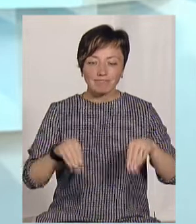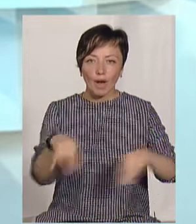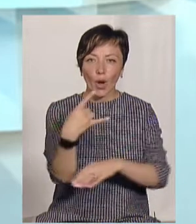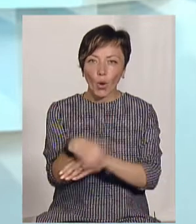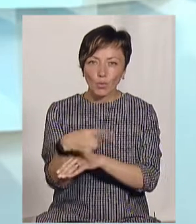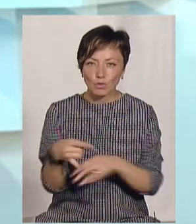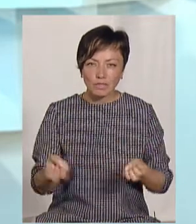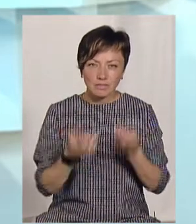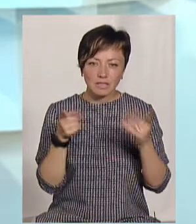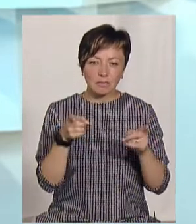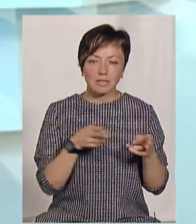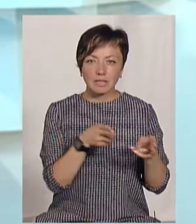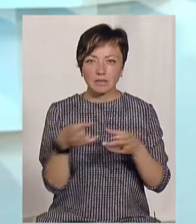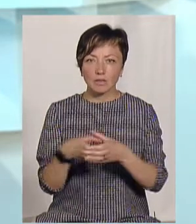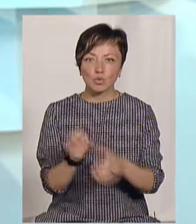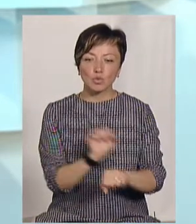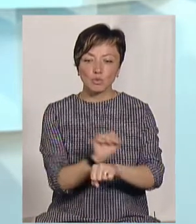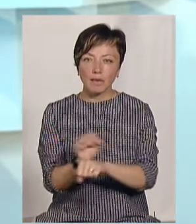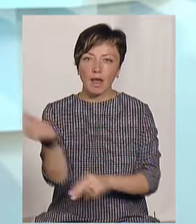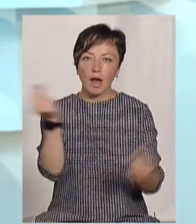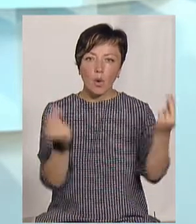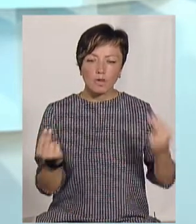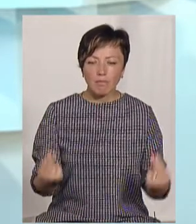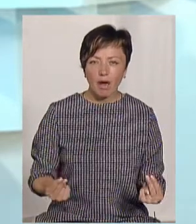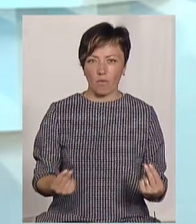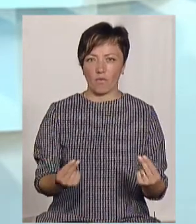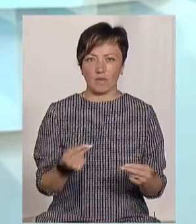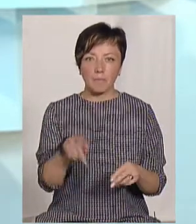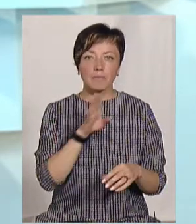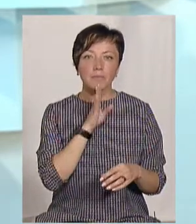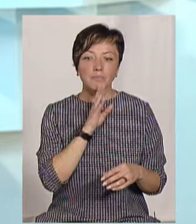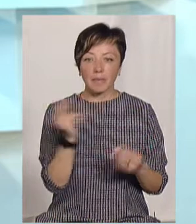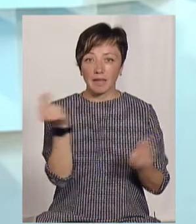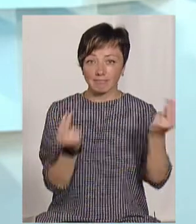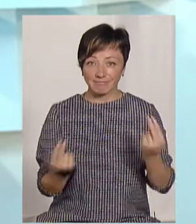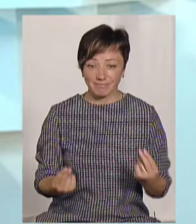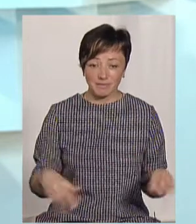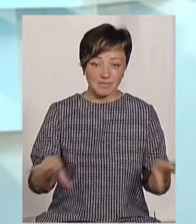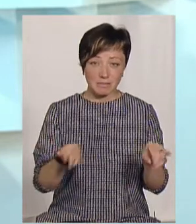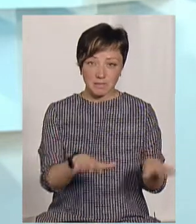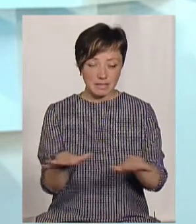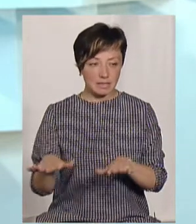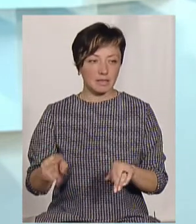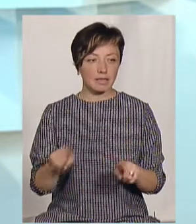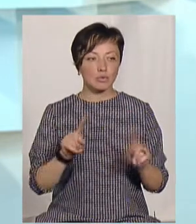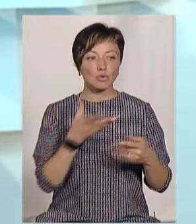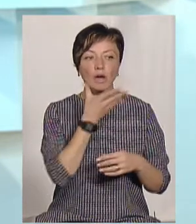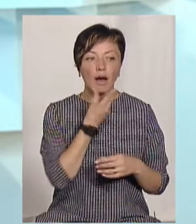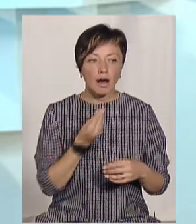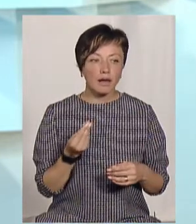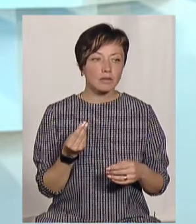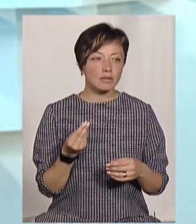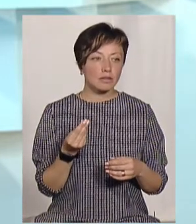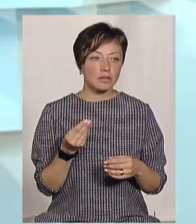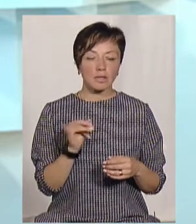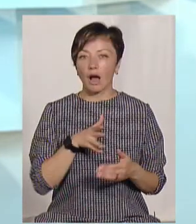Зараз, якщо їздити до цієї громади, в них вже зупинки всі розмальовані. Там приїхали художниці, які розмальовують ці всі місця. Зараз там дуже гарно, і громада дуже